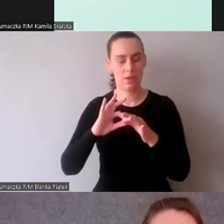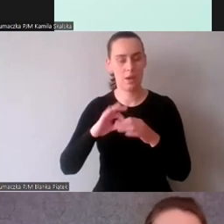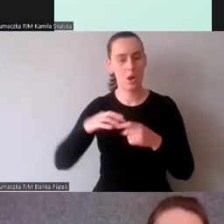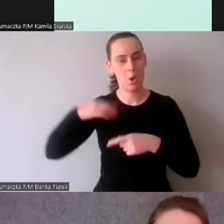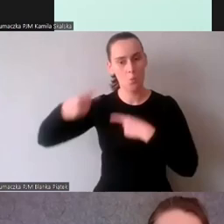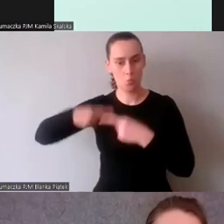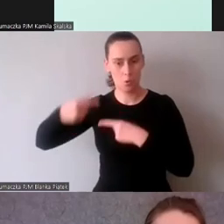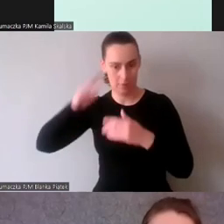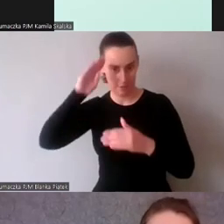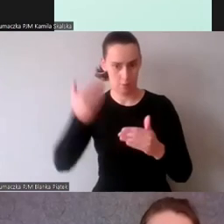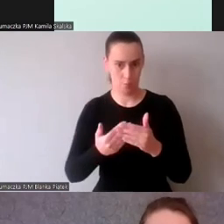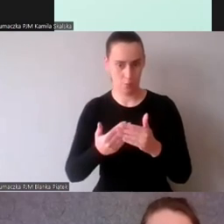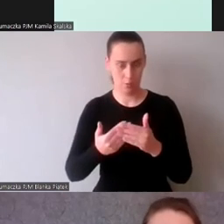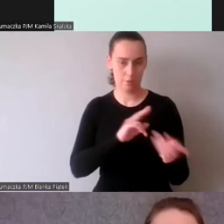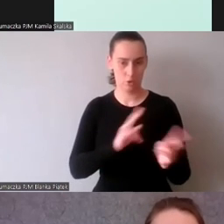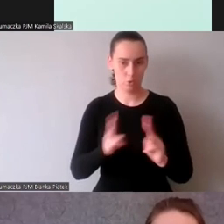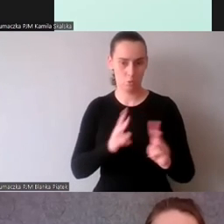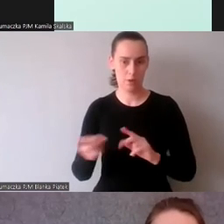dialogowym.